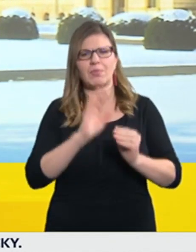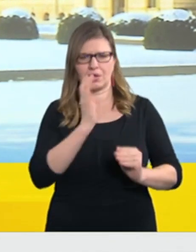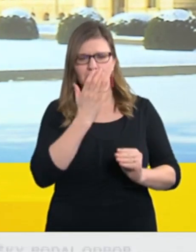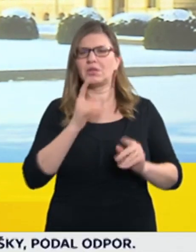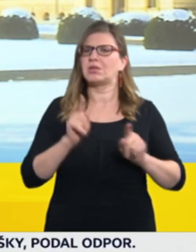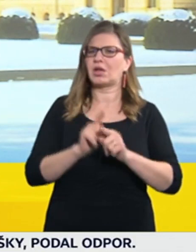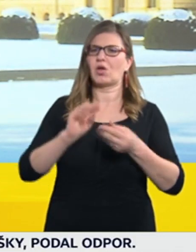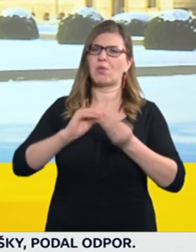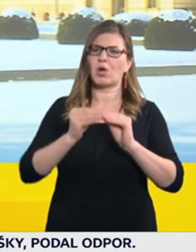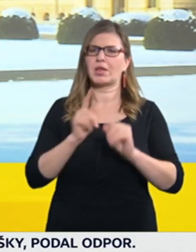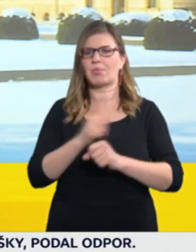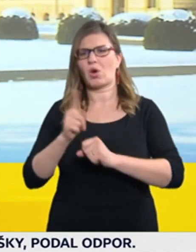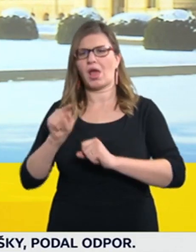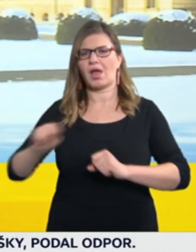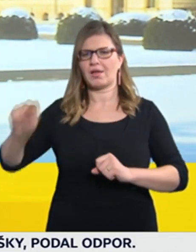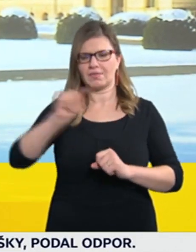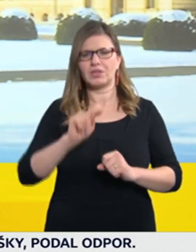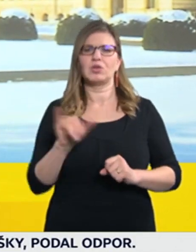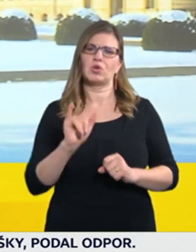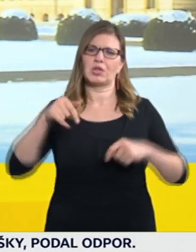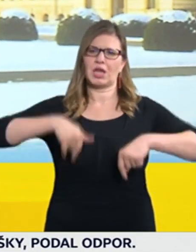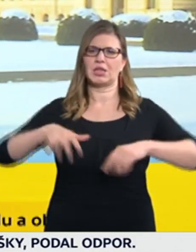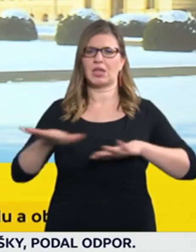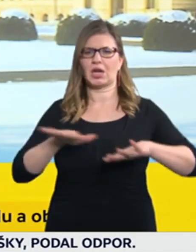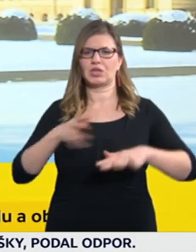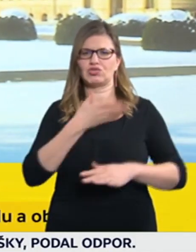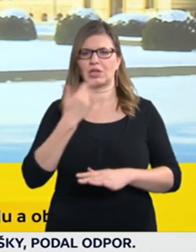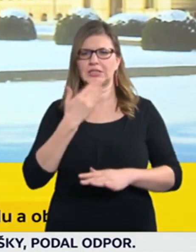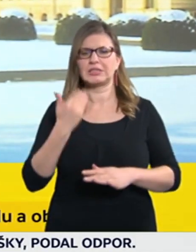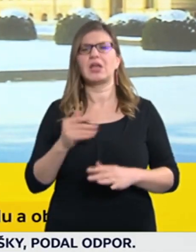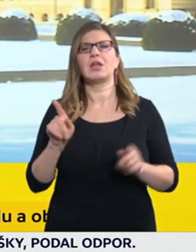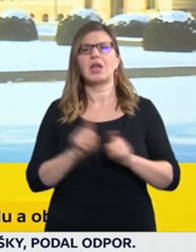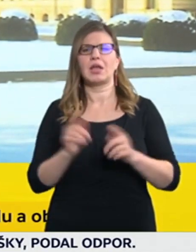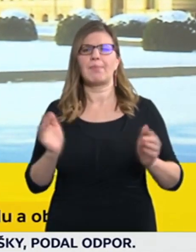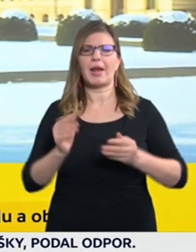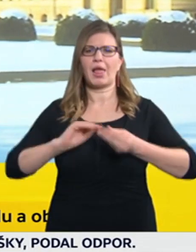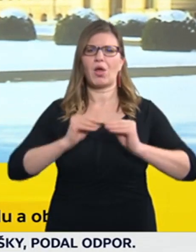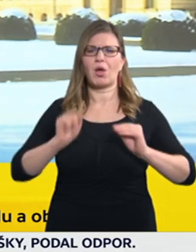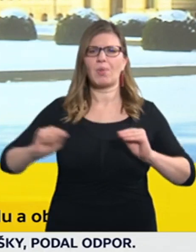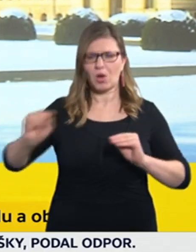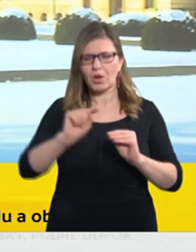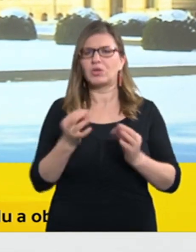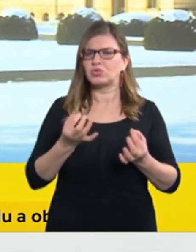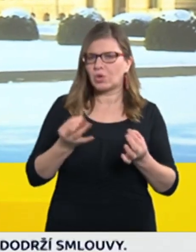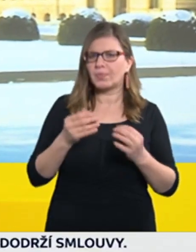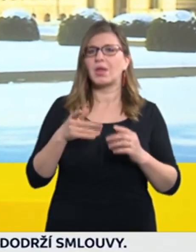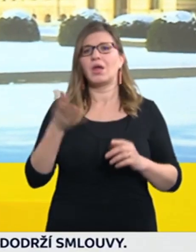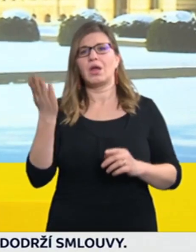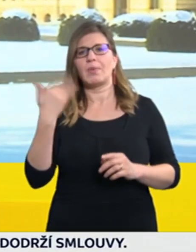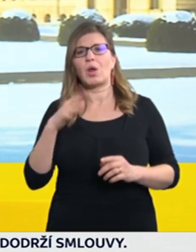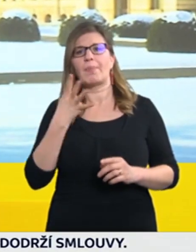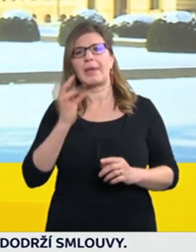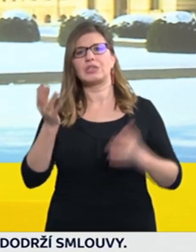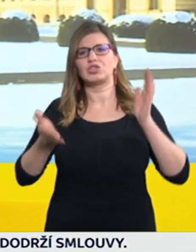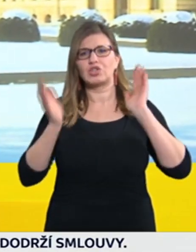tím distributory na českém trhu, tak s maloobchodníky. Měli jsme jednání s paní vicepremiér Košilerovou se všemi